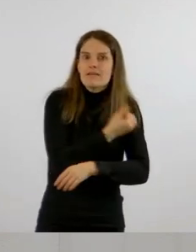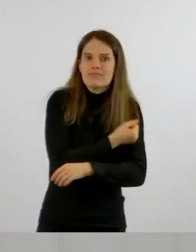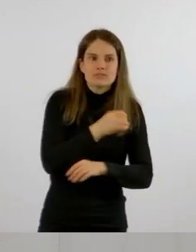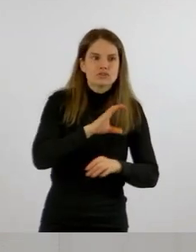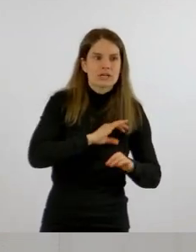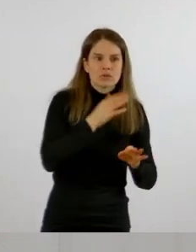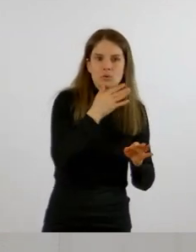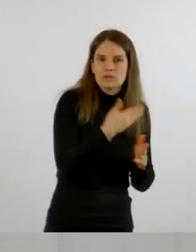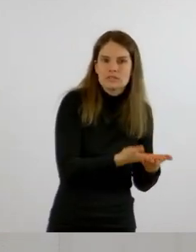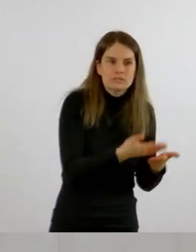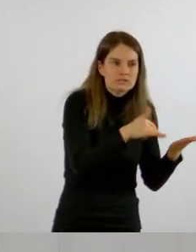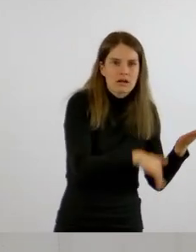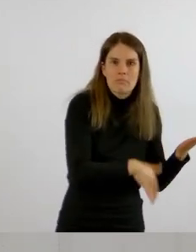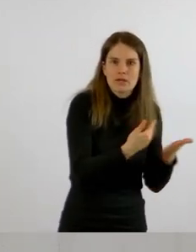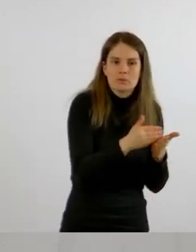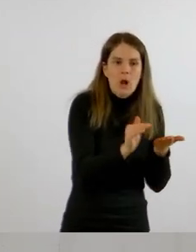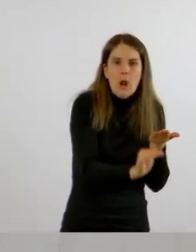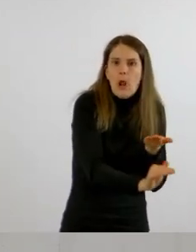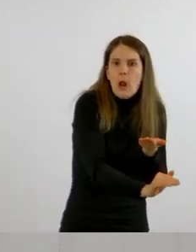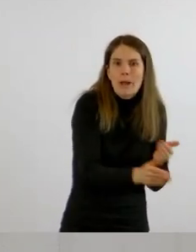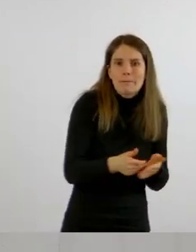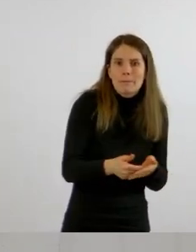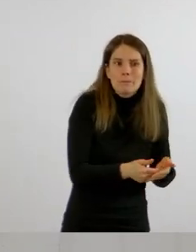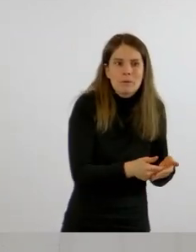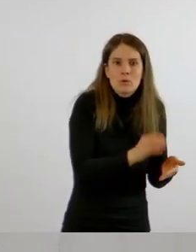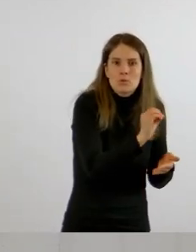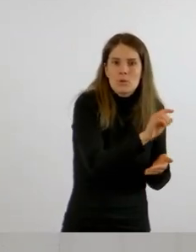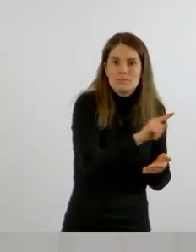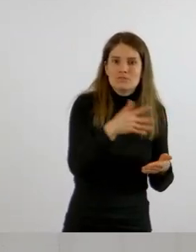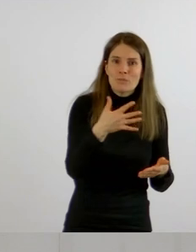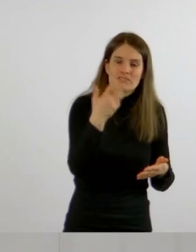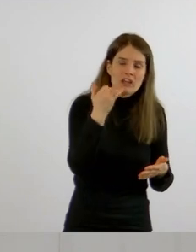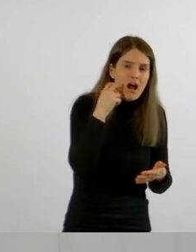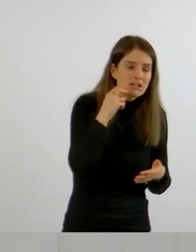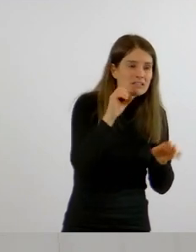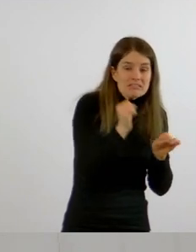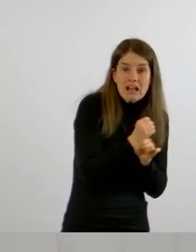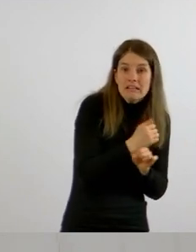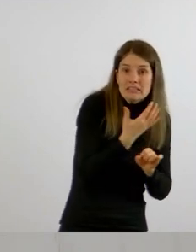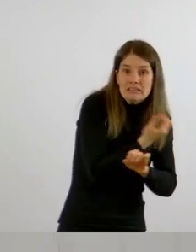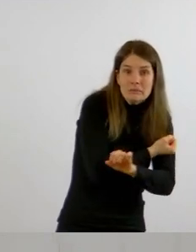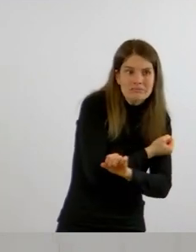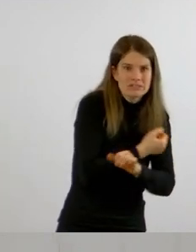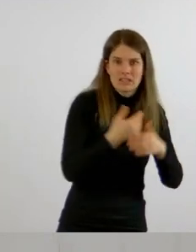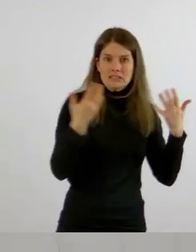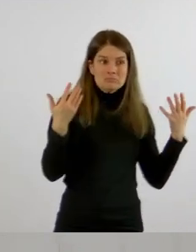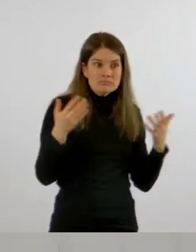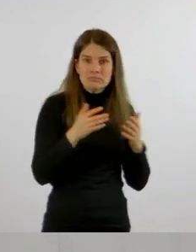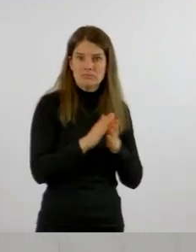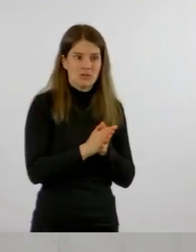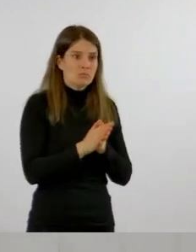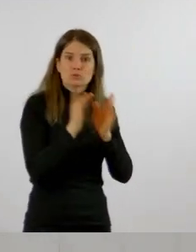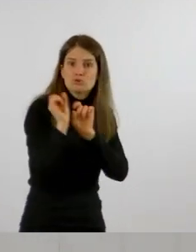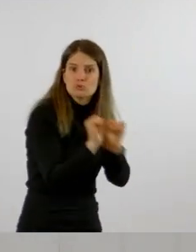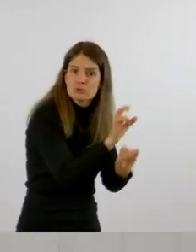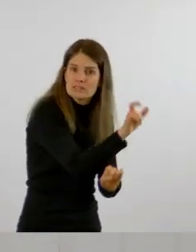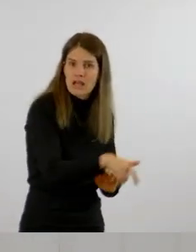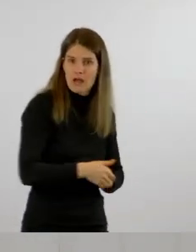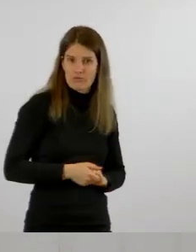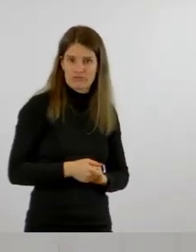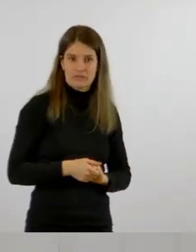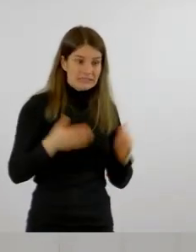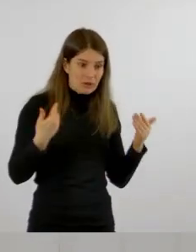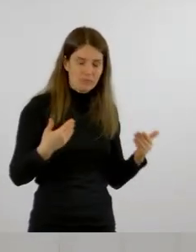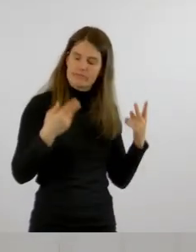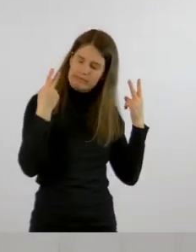zum Beispiel eben unsere jungen Kinder von 0 bis 5 Jahre, für die besteht noch keine Möglichkeit, sich impfen zu lassen. Und